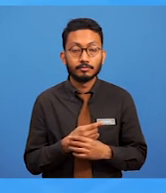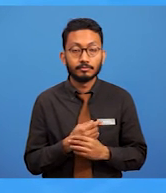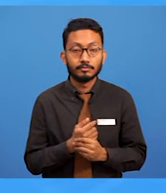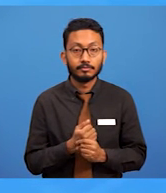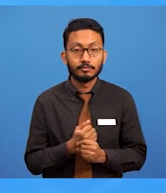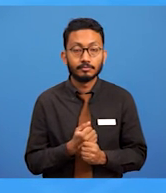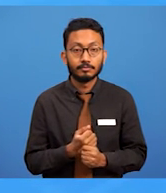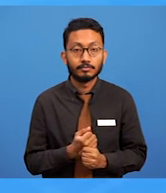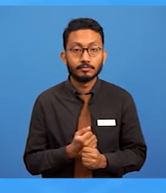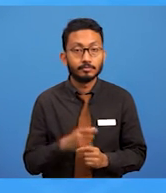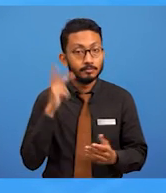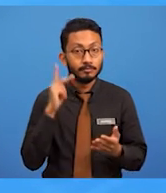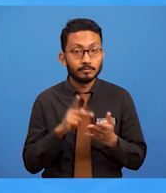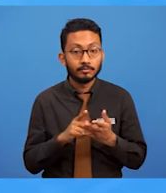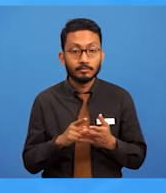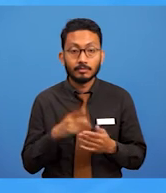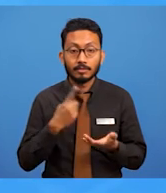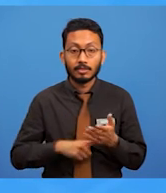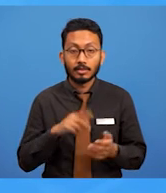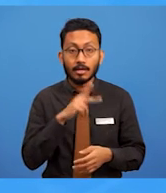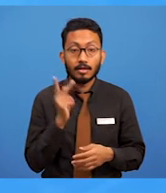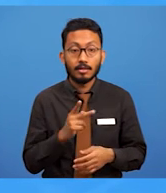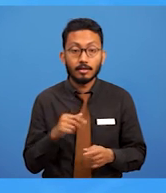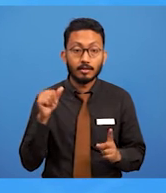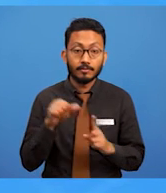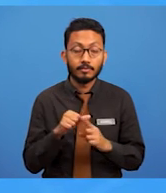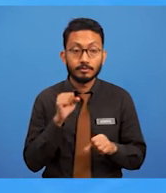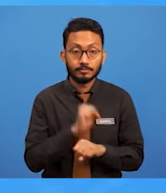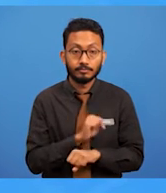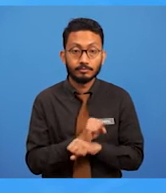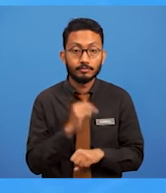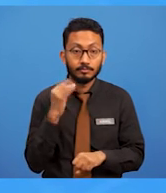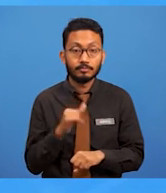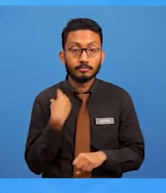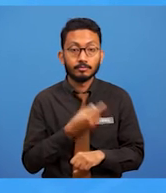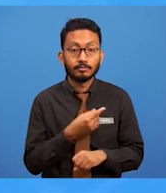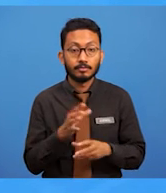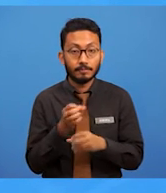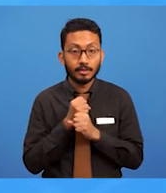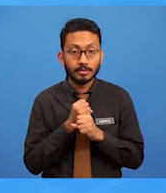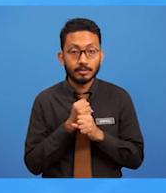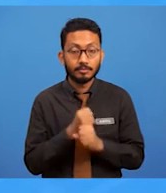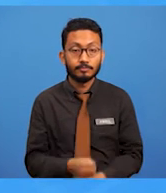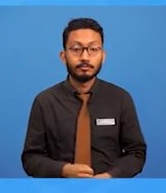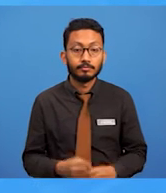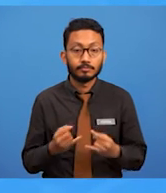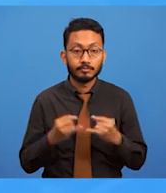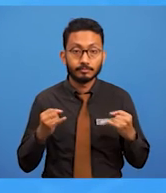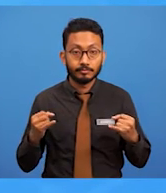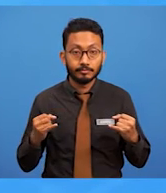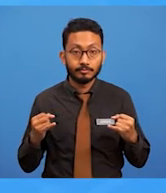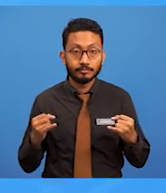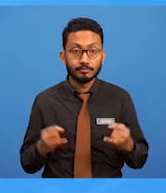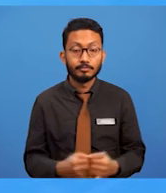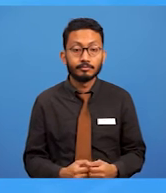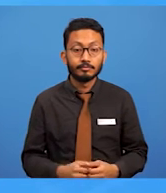terlebih dahulu apakah arahan kerja yang kita perolehi. Jenis reka